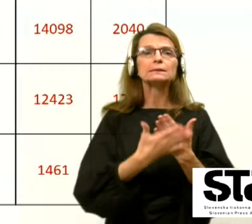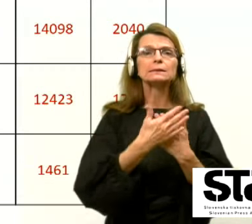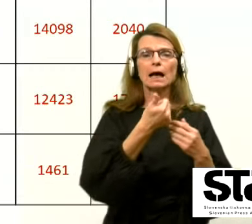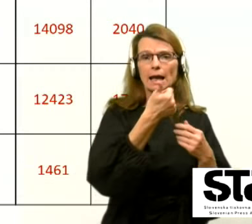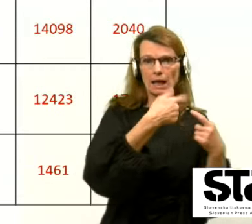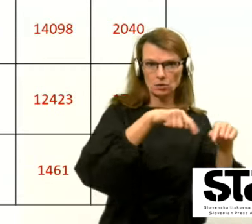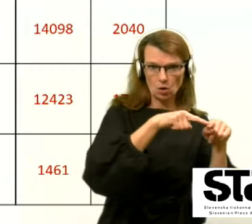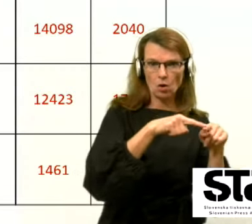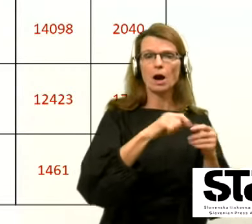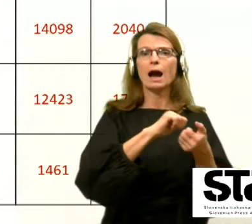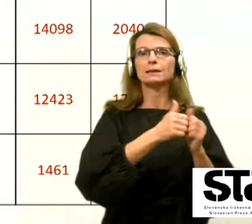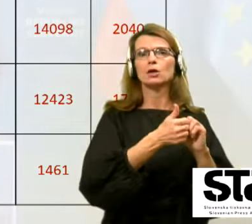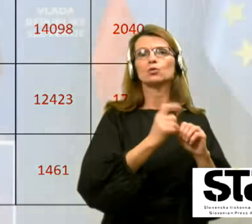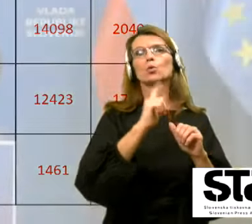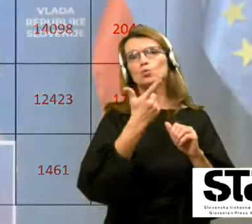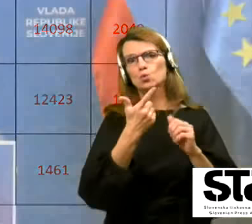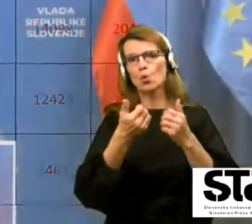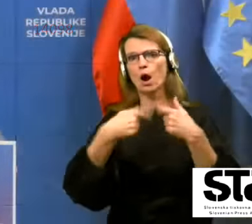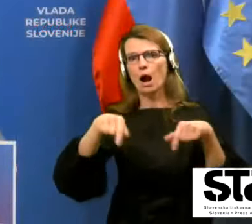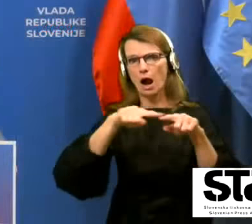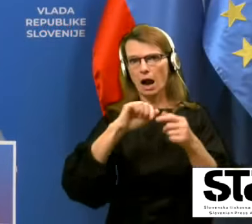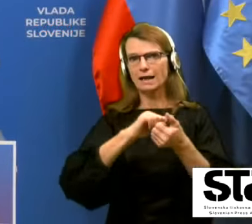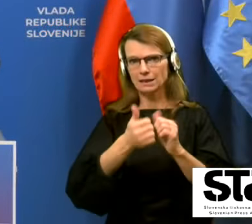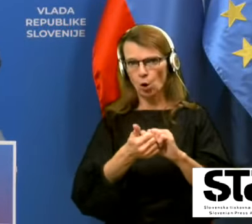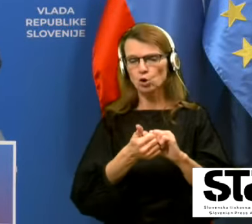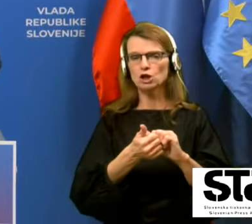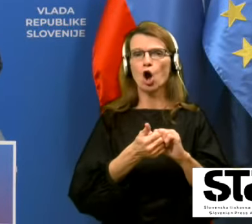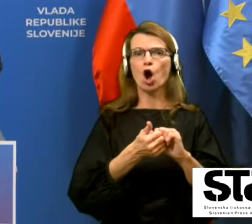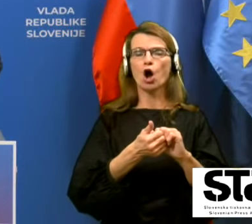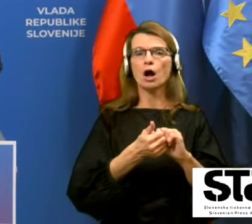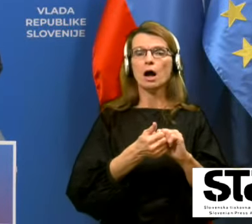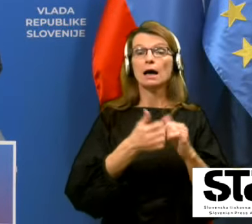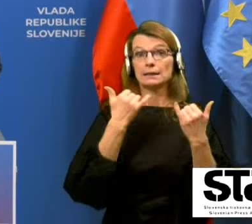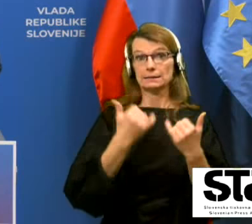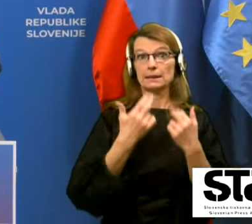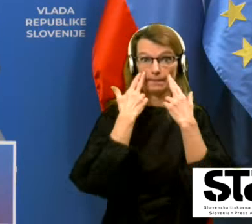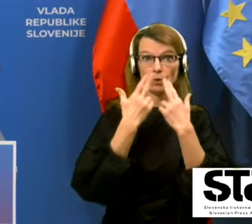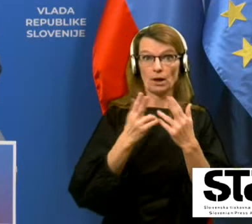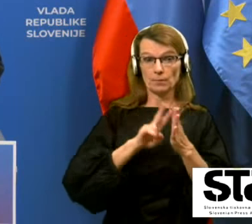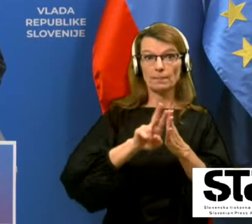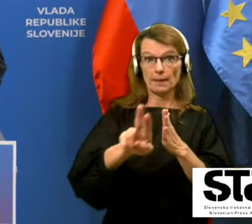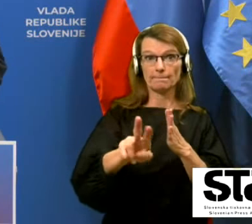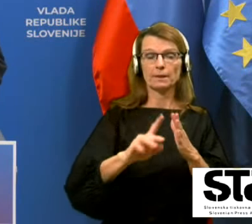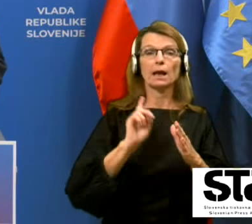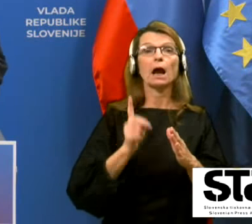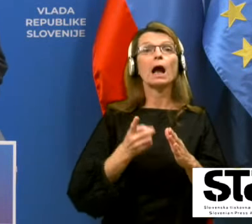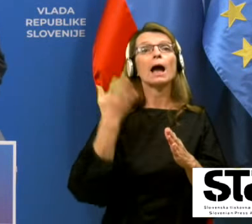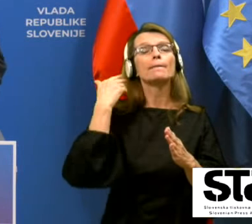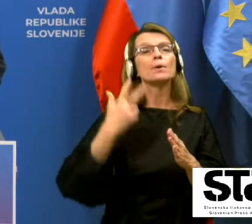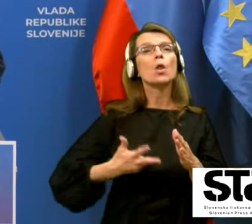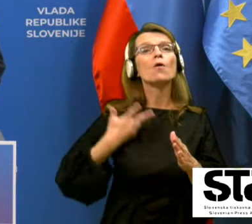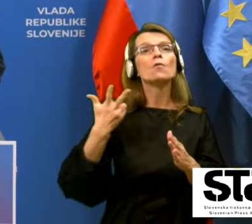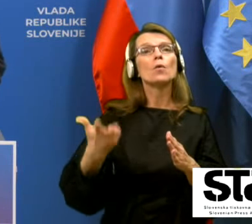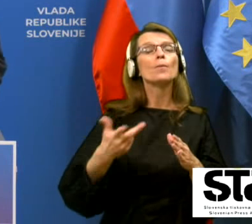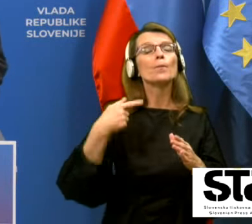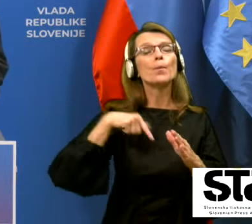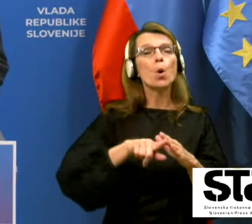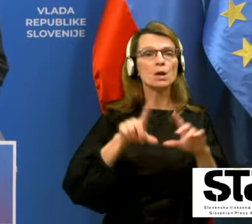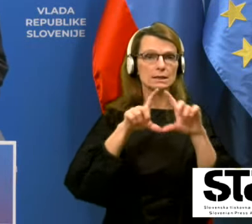in drugo kategorijo. Mi pa gremo naprej pogledati, kaj je bilo v bolnišnicah.